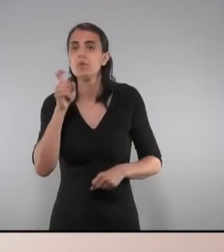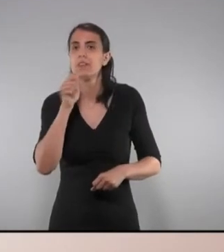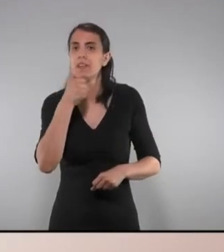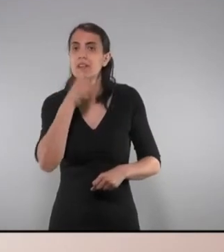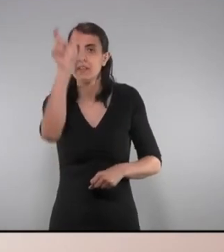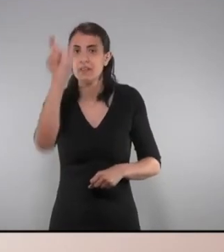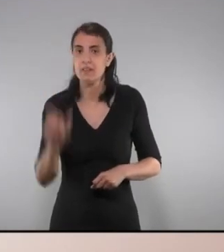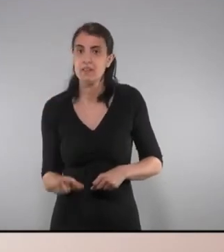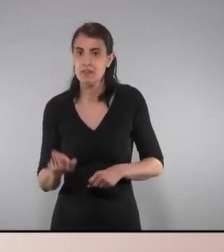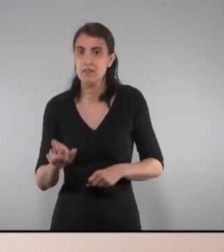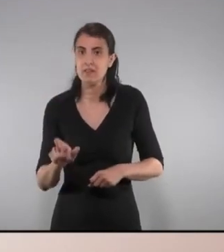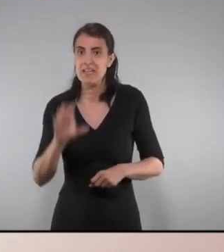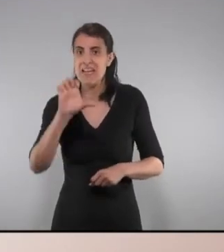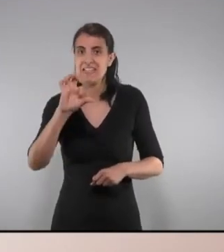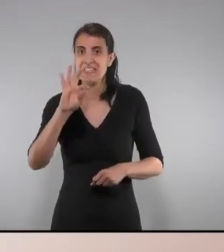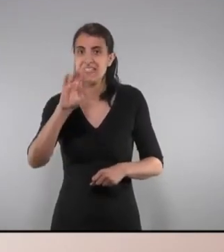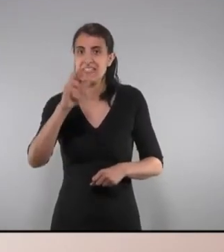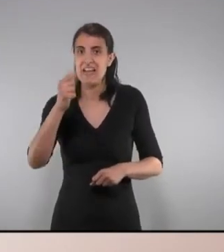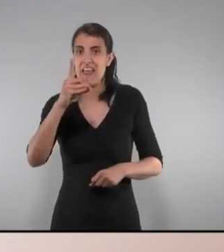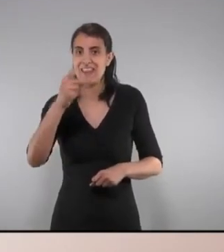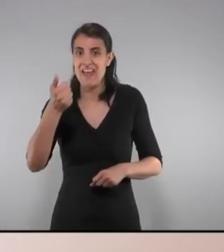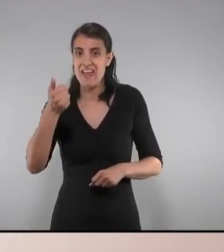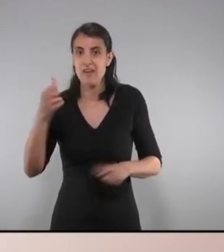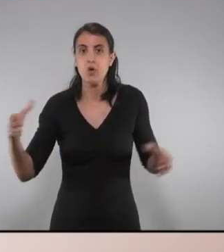en nom de la candidatura d'Unitat Popular.